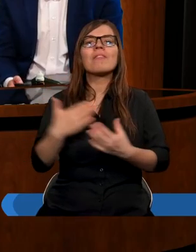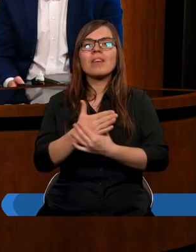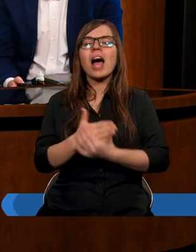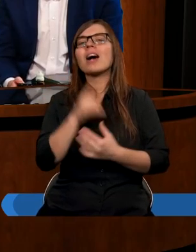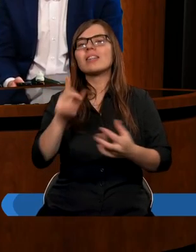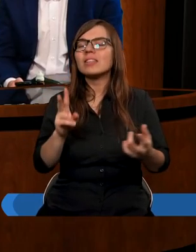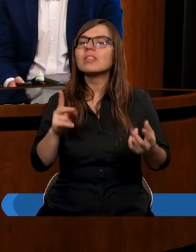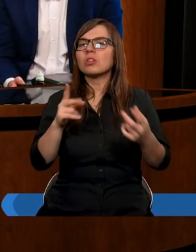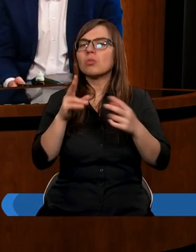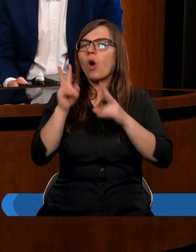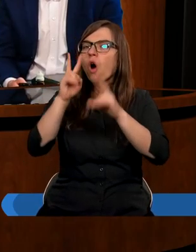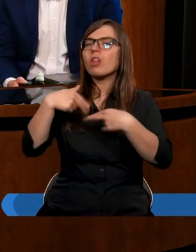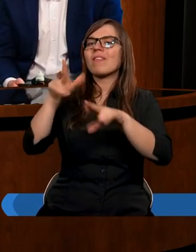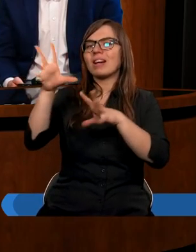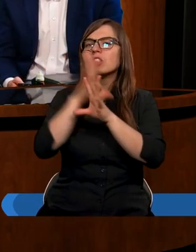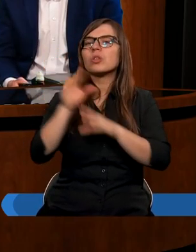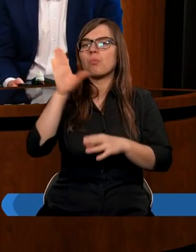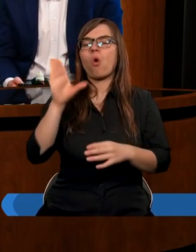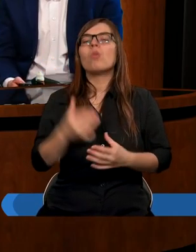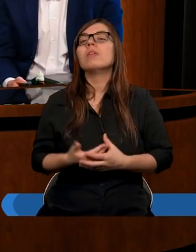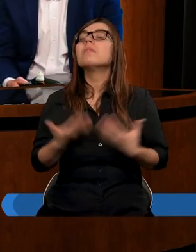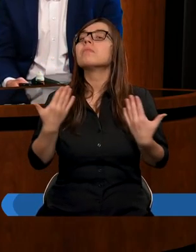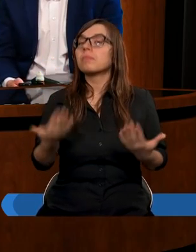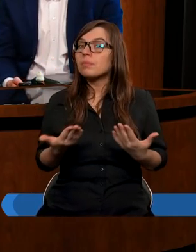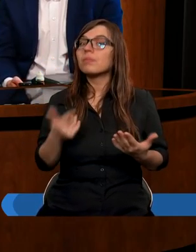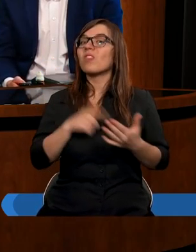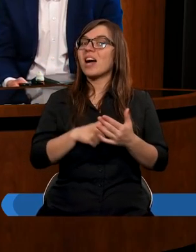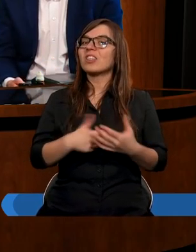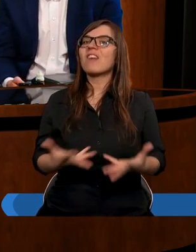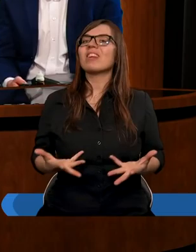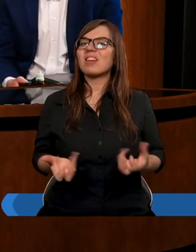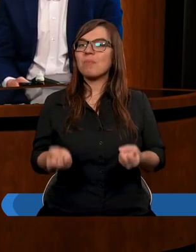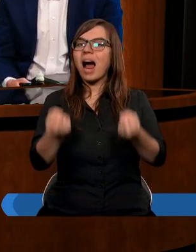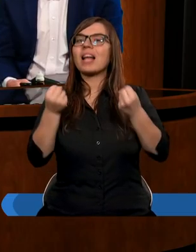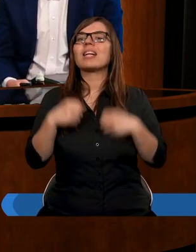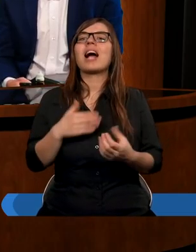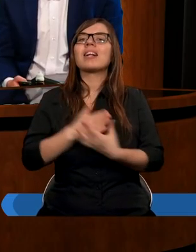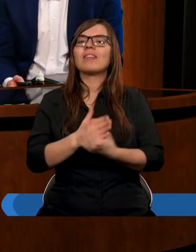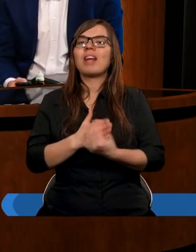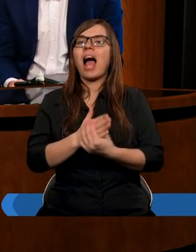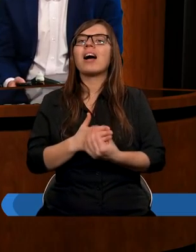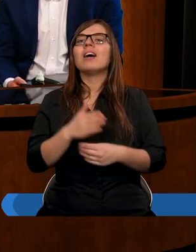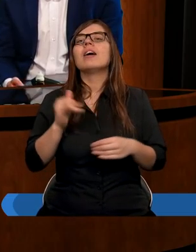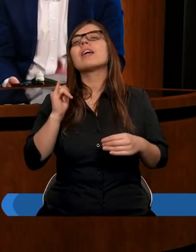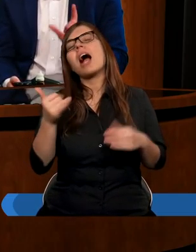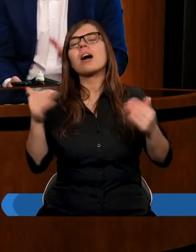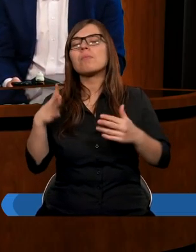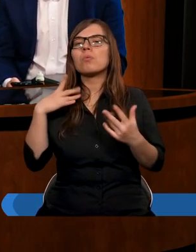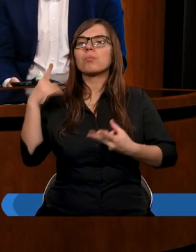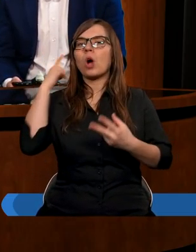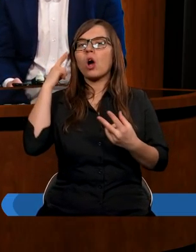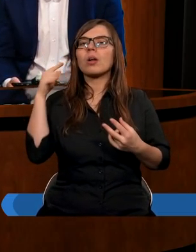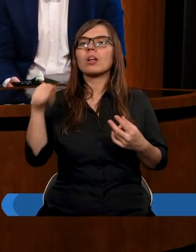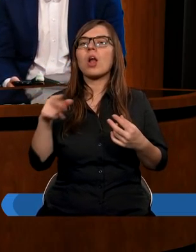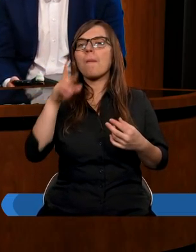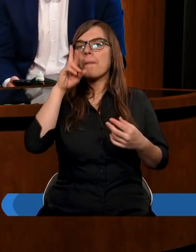doświadczanie Boga. A więc wzmacnianie wiary mojej. Co jeszcze moglibyśmy rozumieć